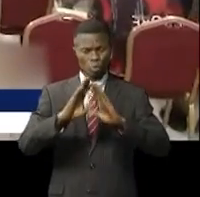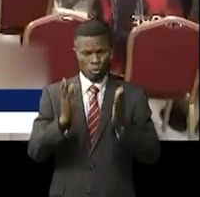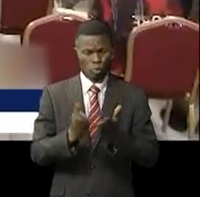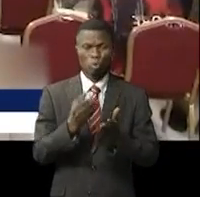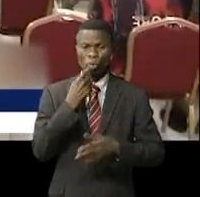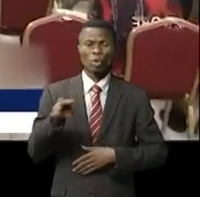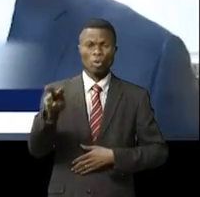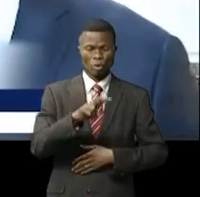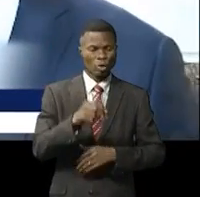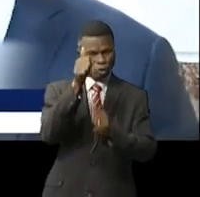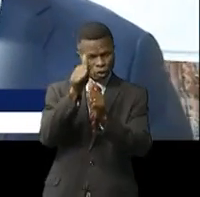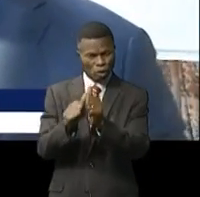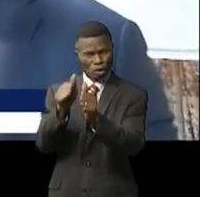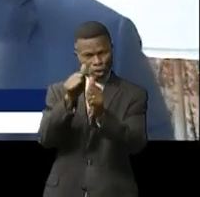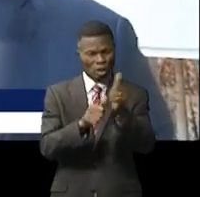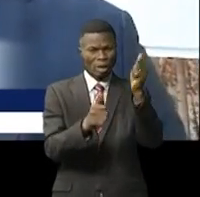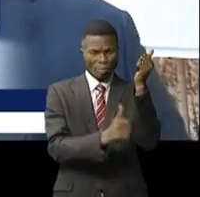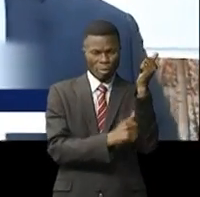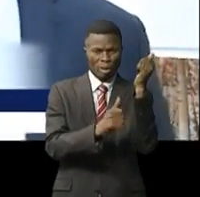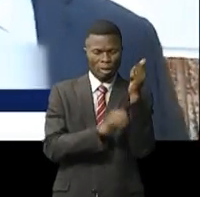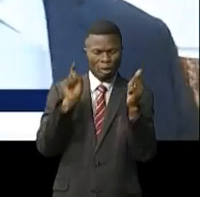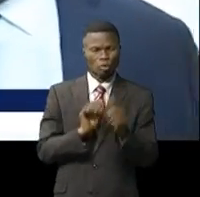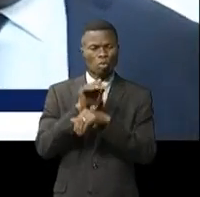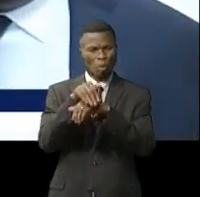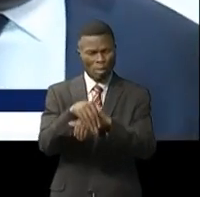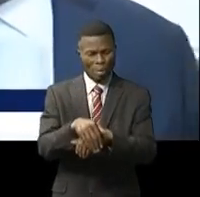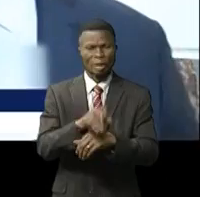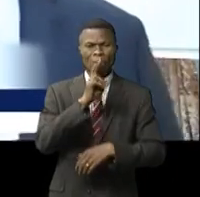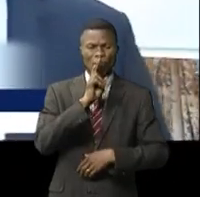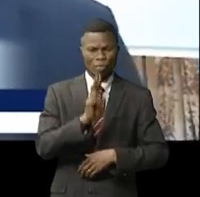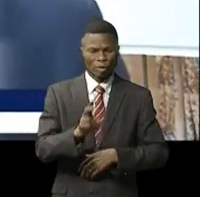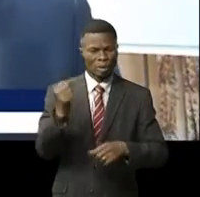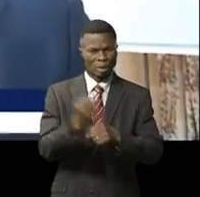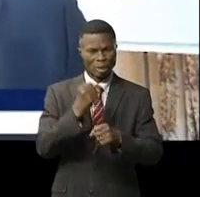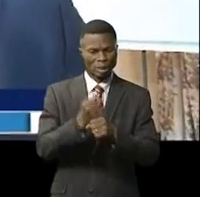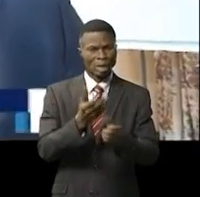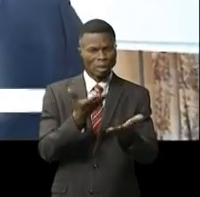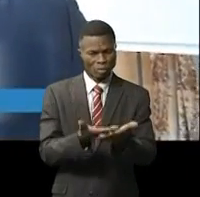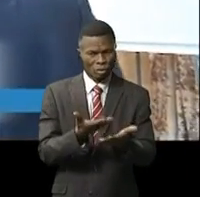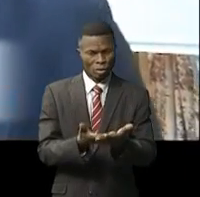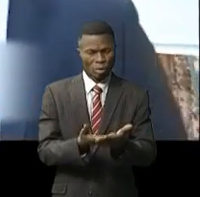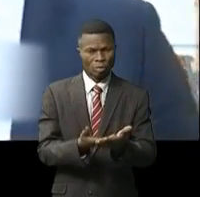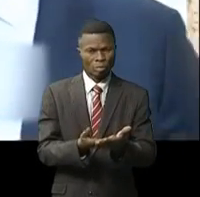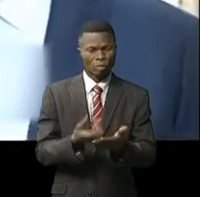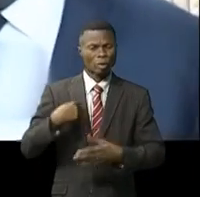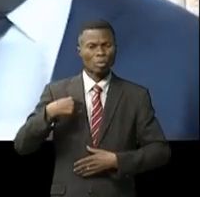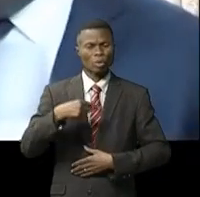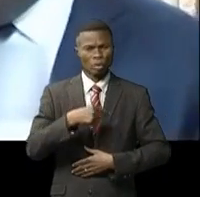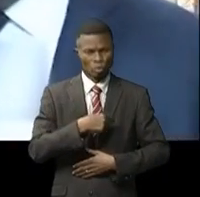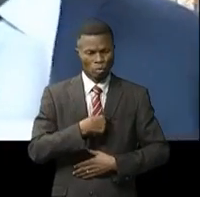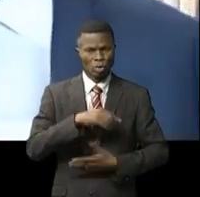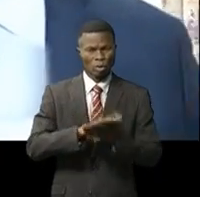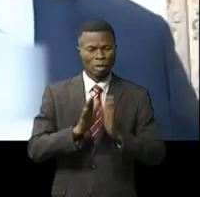pouvons vous dire c'est que chacun de vous puisse contribuer réellement à ces travaux pour que nous puissions